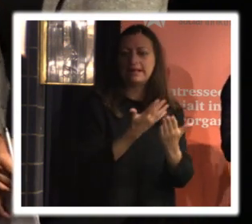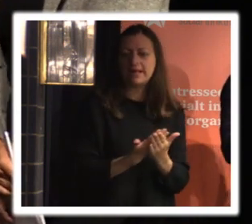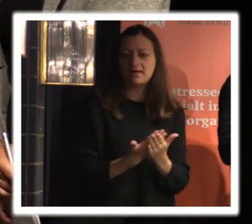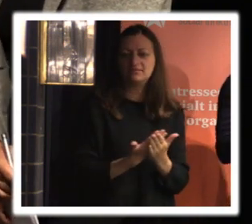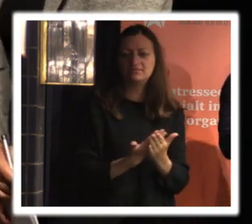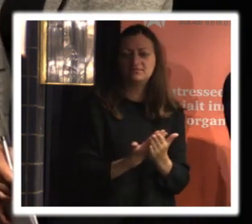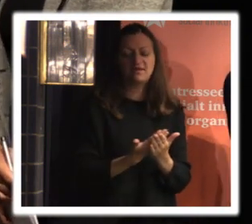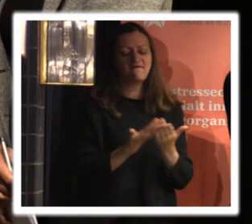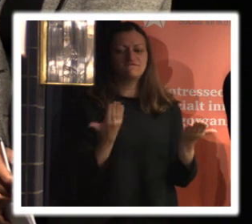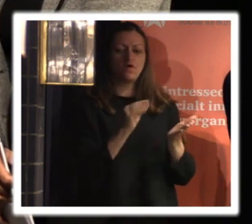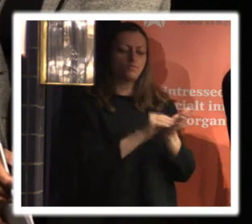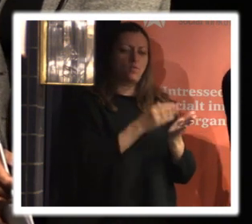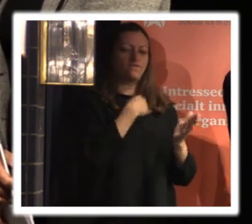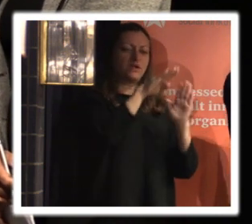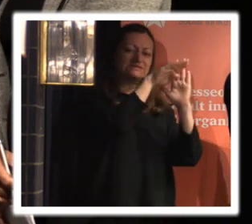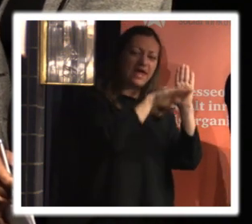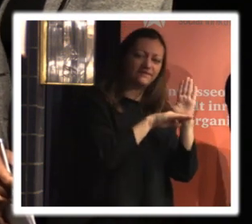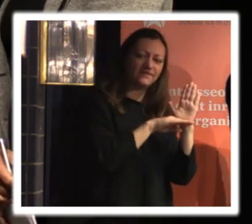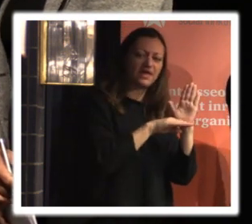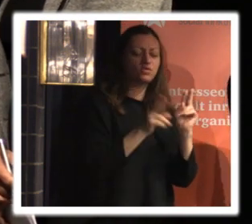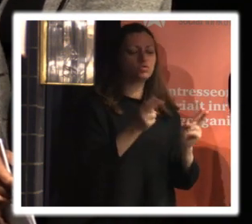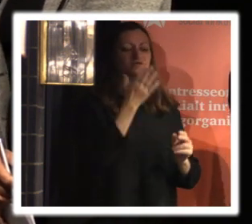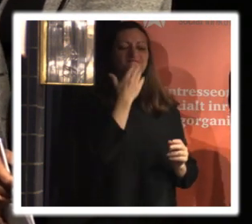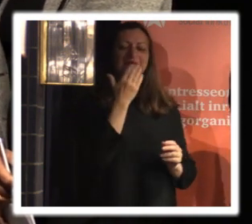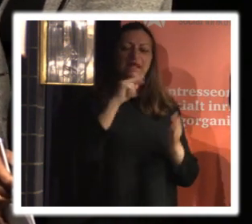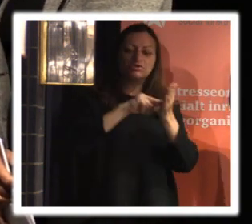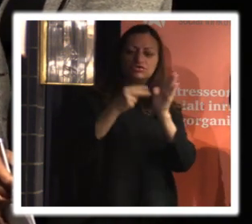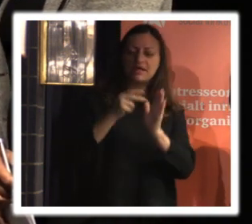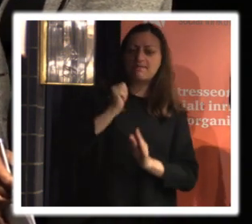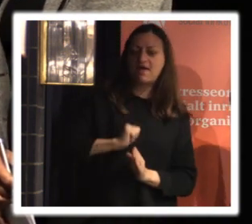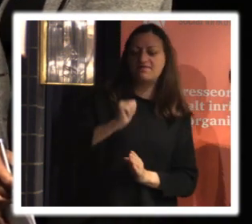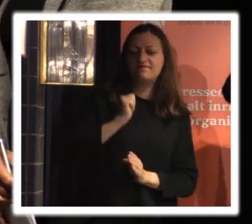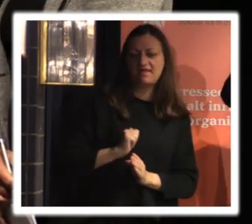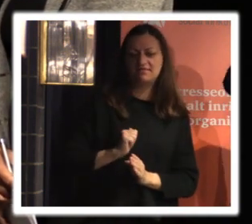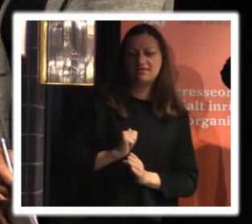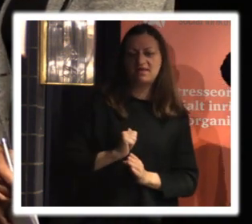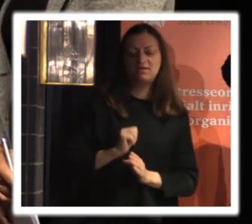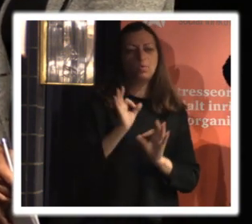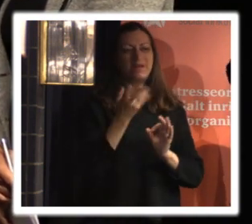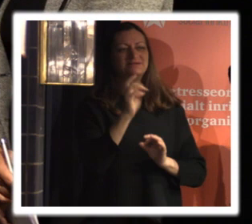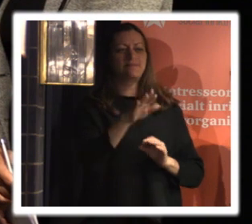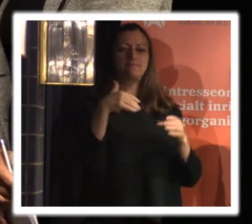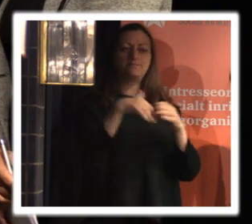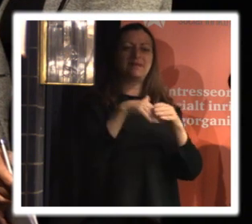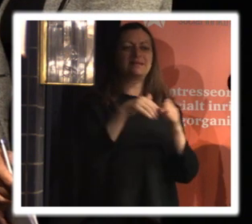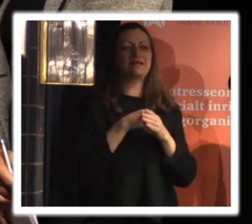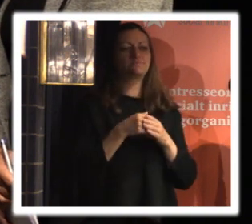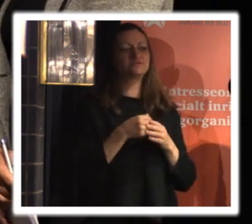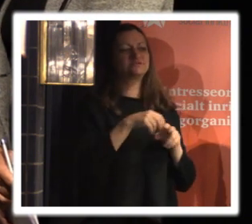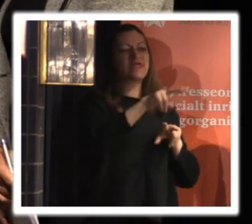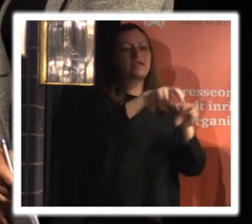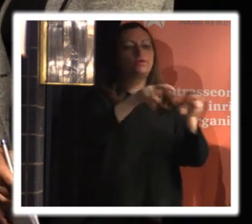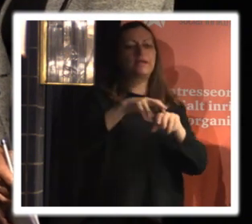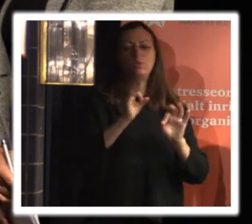vad säger stadgarna men också så här vilka system har vi vart kommer hur ser till exempel medlemsvärvningen ut